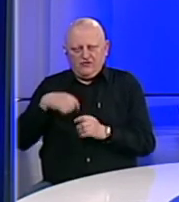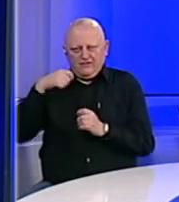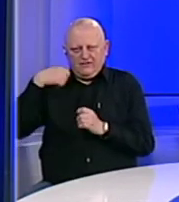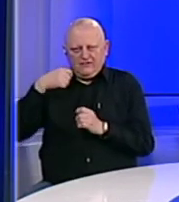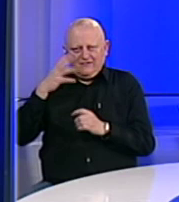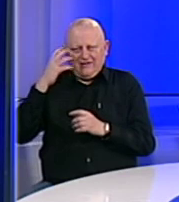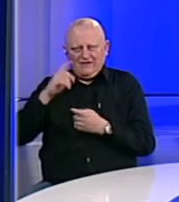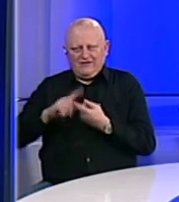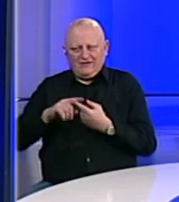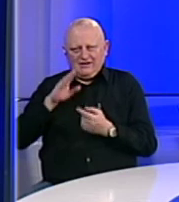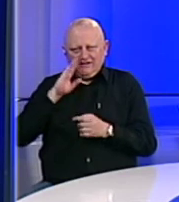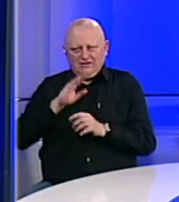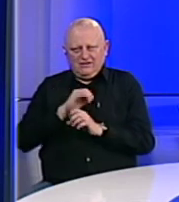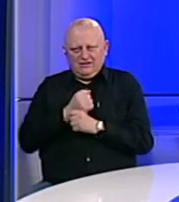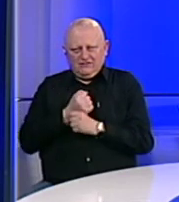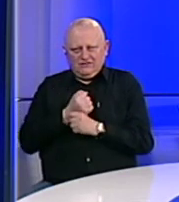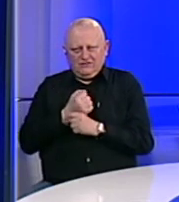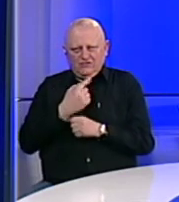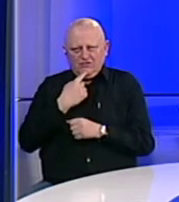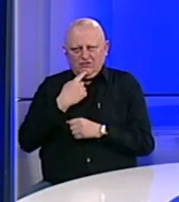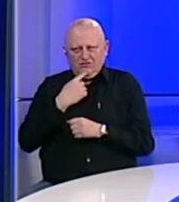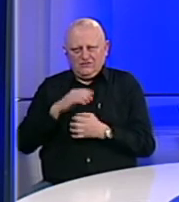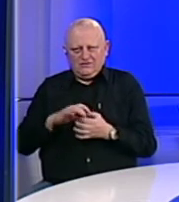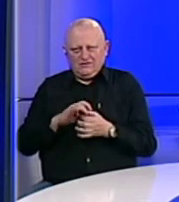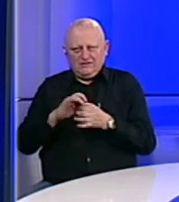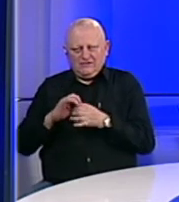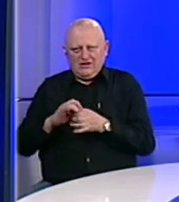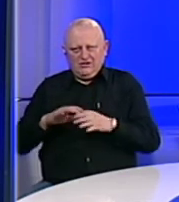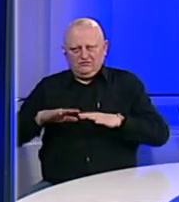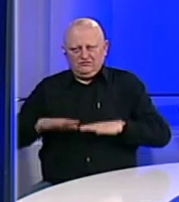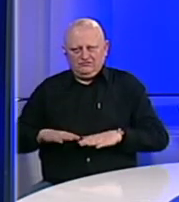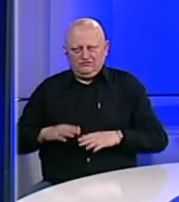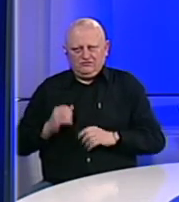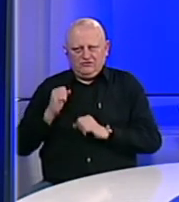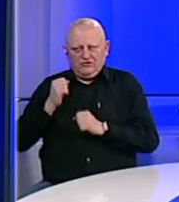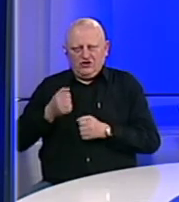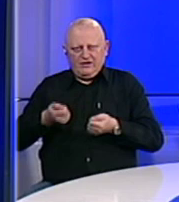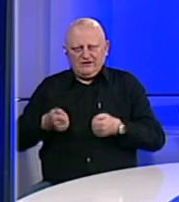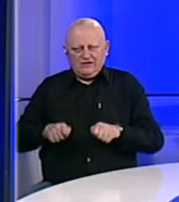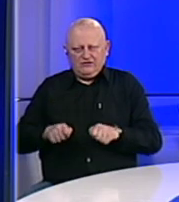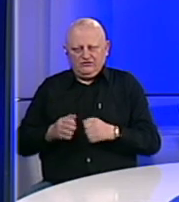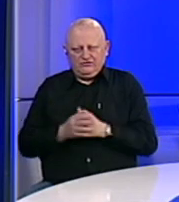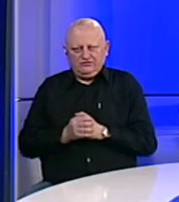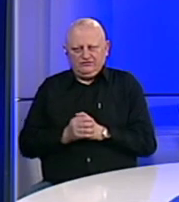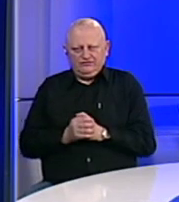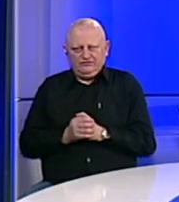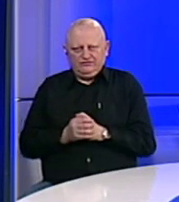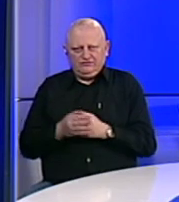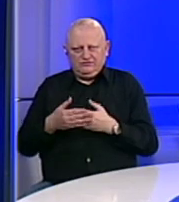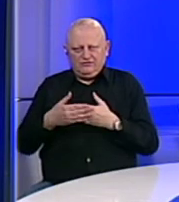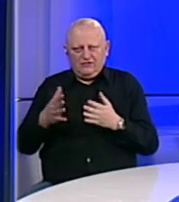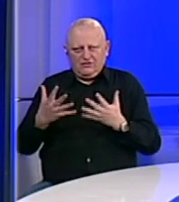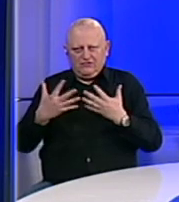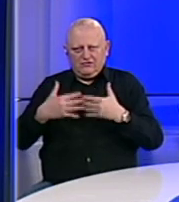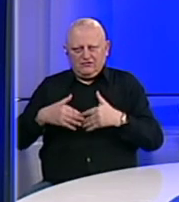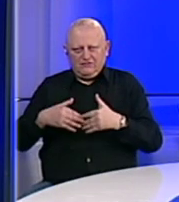emisije. Vlada Federacije Bosne i Hercegovine, koja je u stalnom zasjedanju donijela je zaključak da je javnom